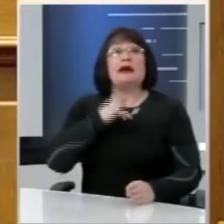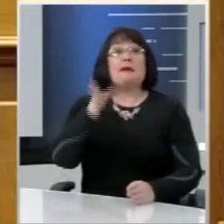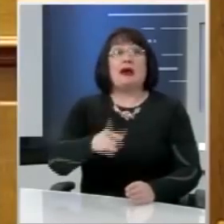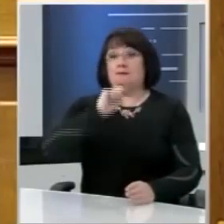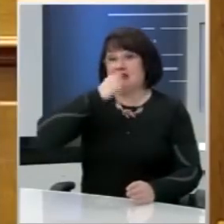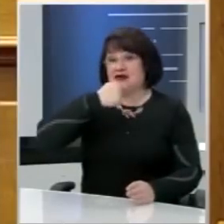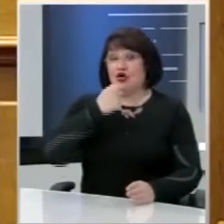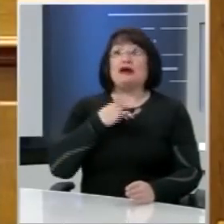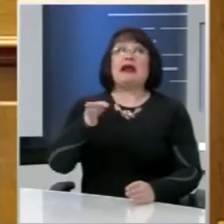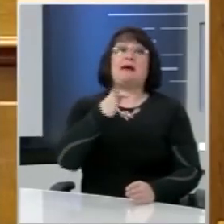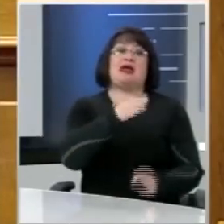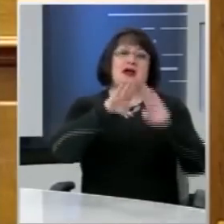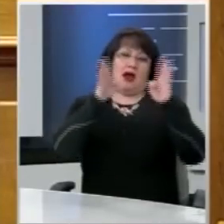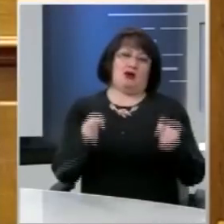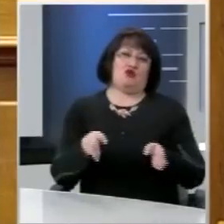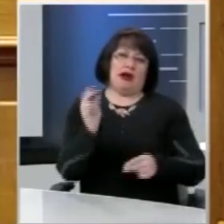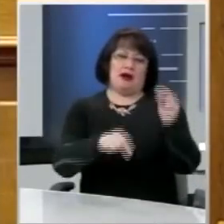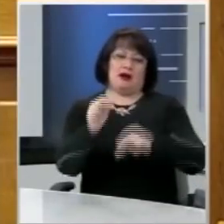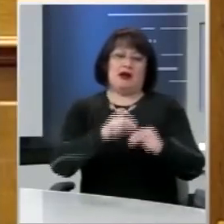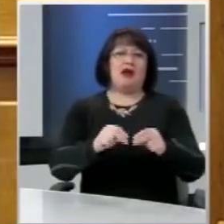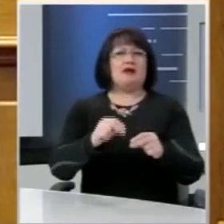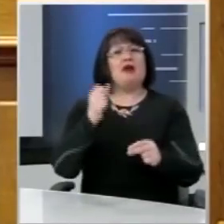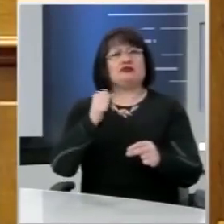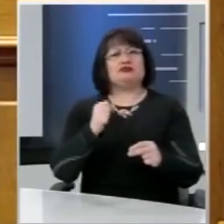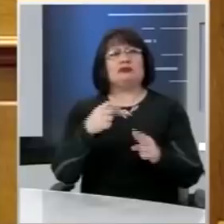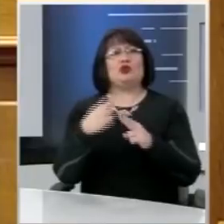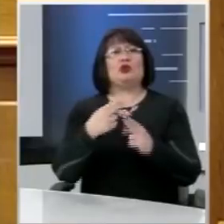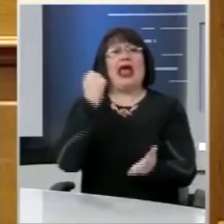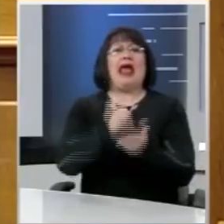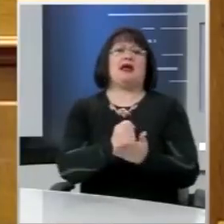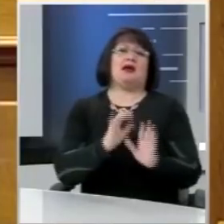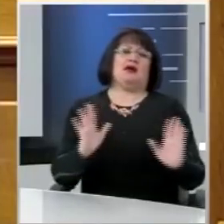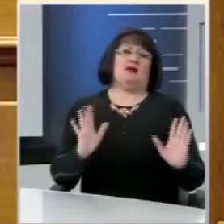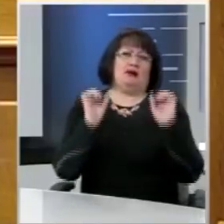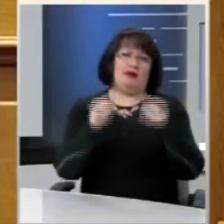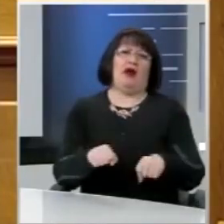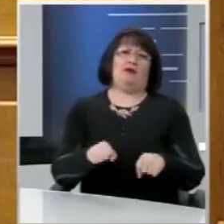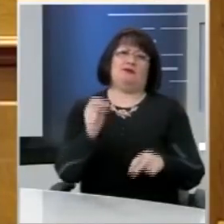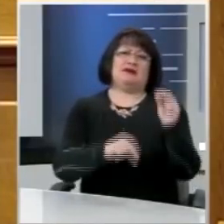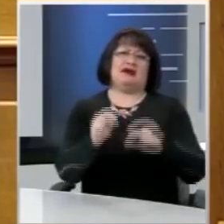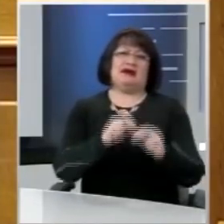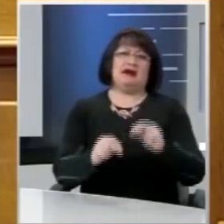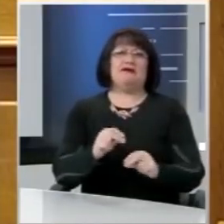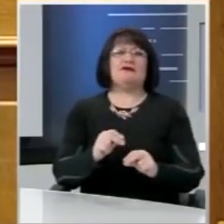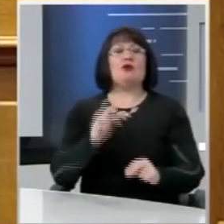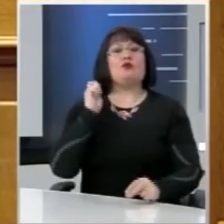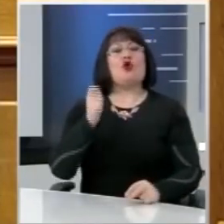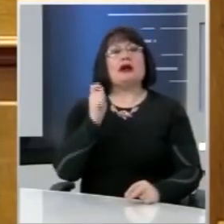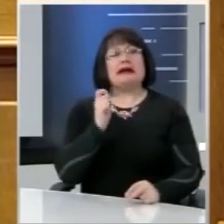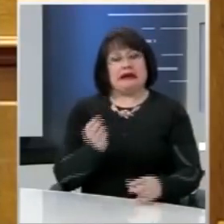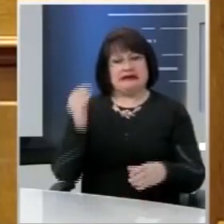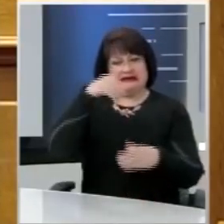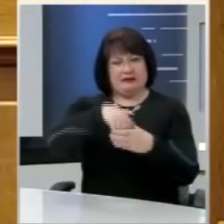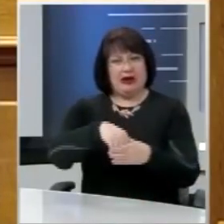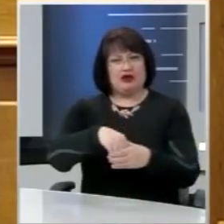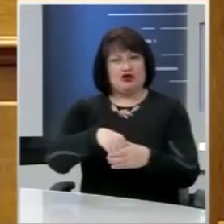μυστικότητα και την εγκυρότητα της ψήφου. Κυρίως όμως εγγυάται την ουσιαστική πολιτική συμμετοχή σε μια